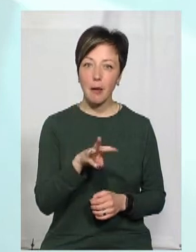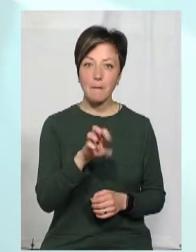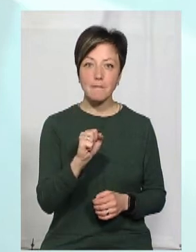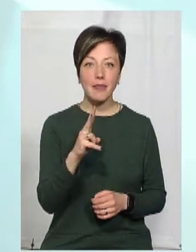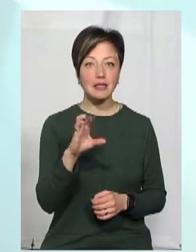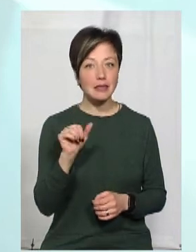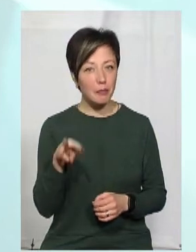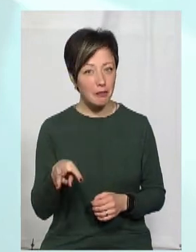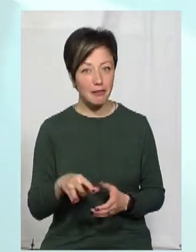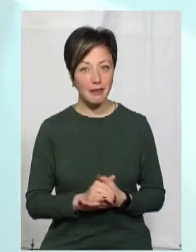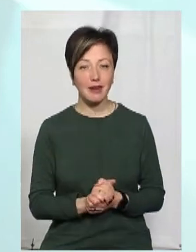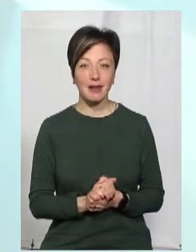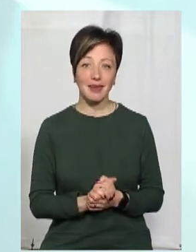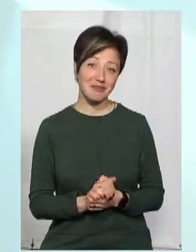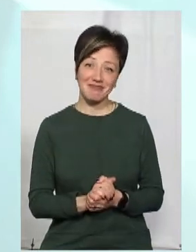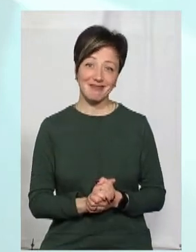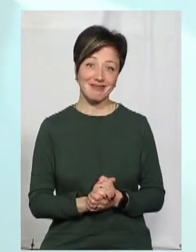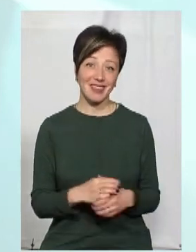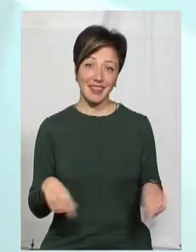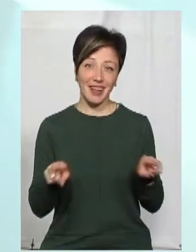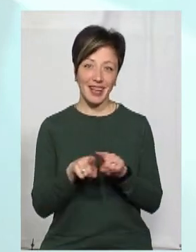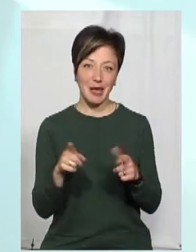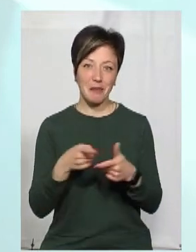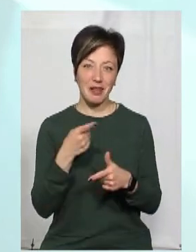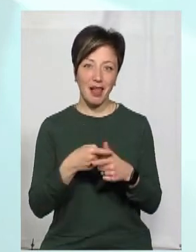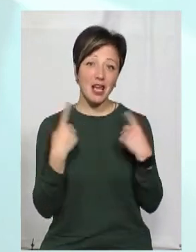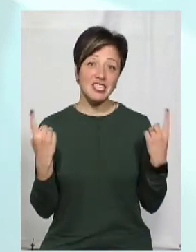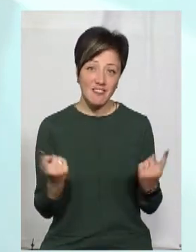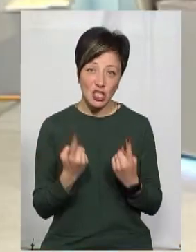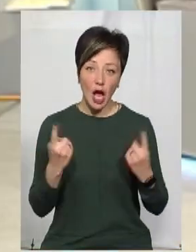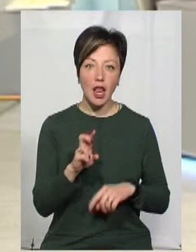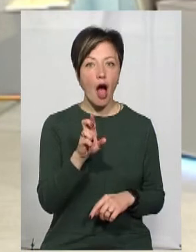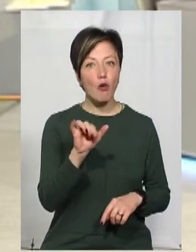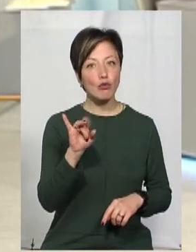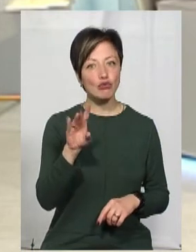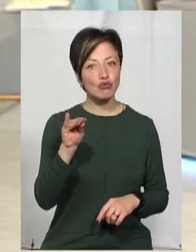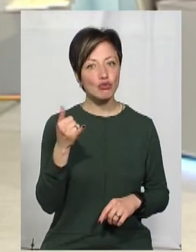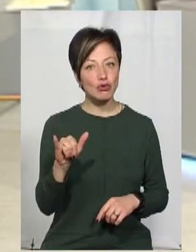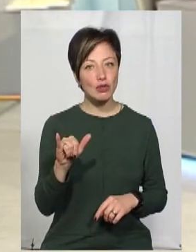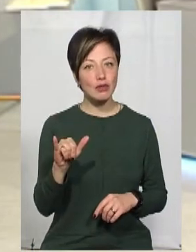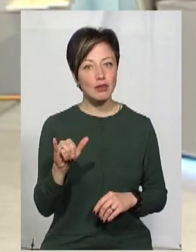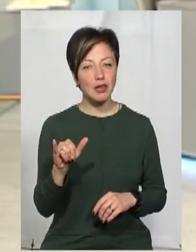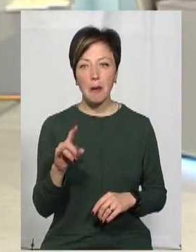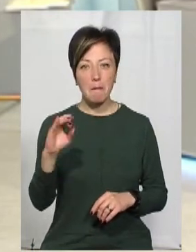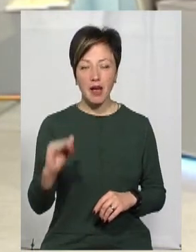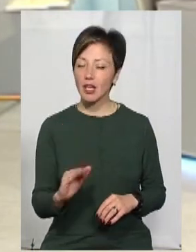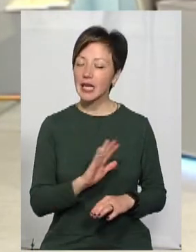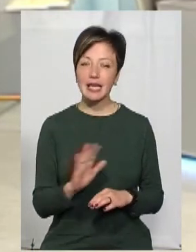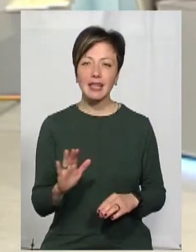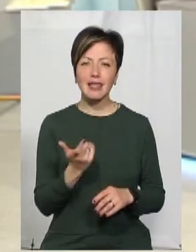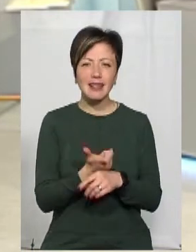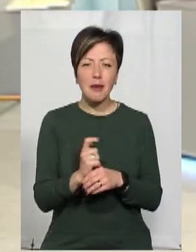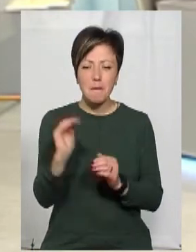Максим, і Вадим. Усі такі, ім'я, обичні. А буржуй, це що не... мобоцій? Ні, в мене